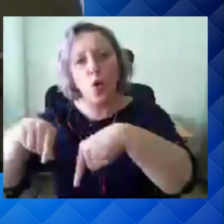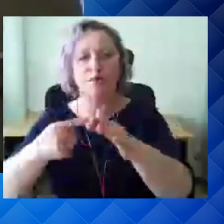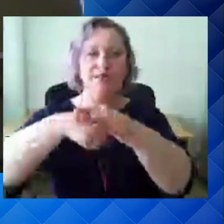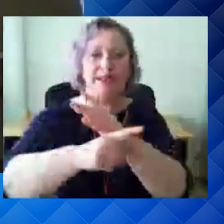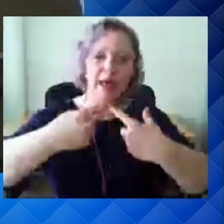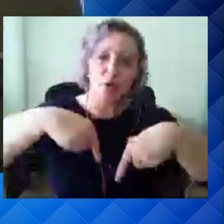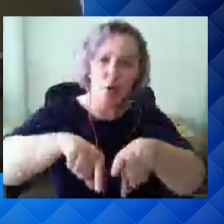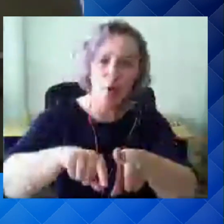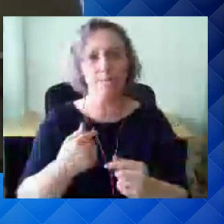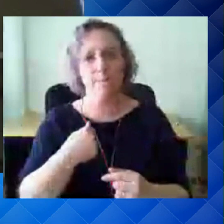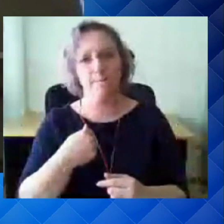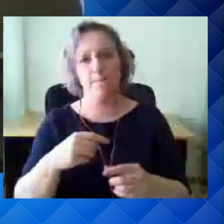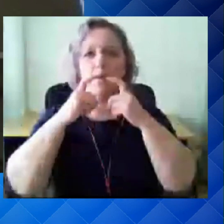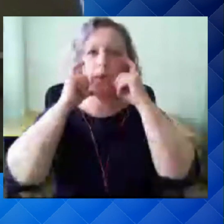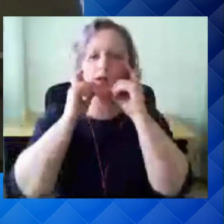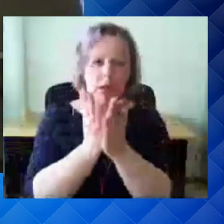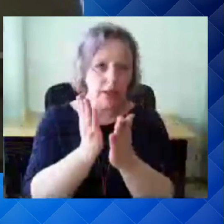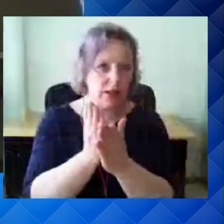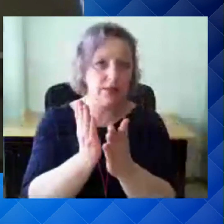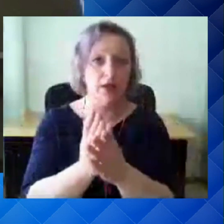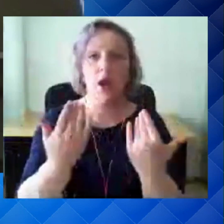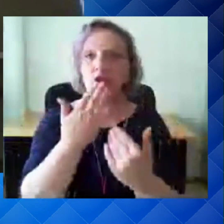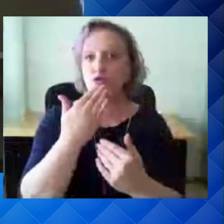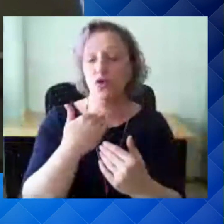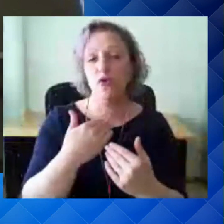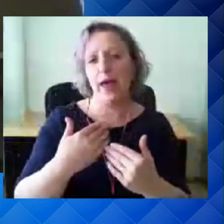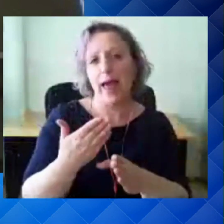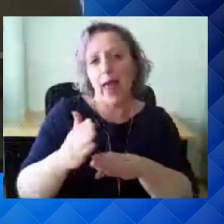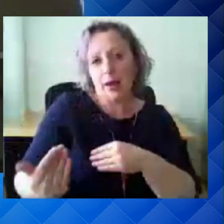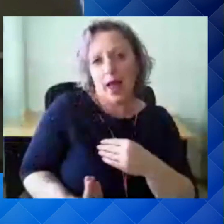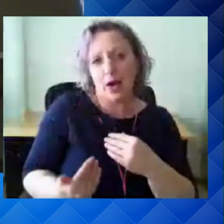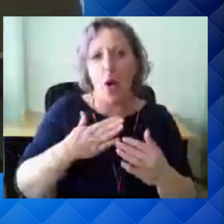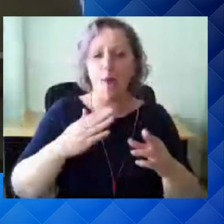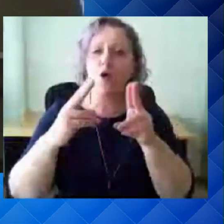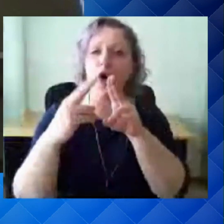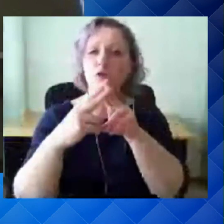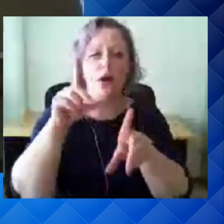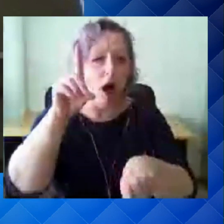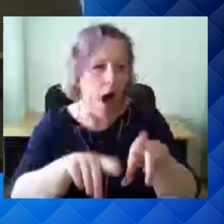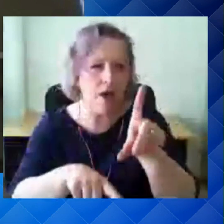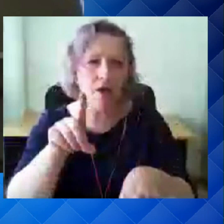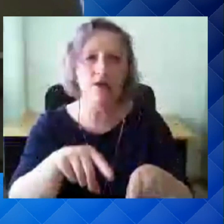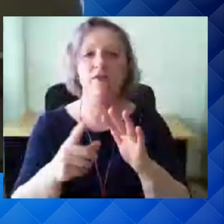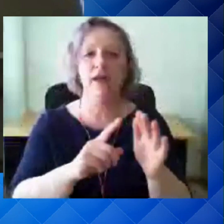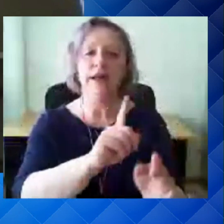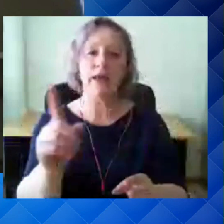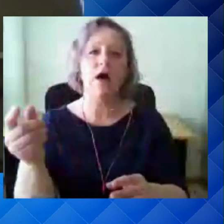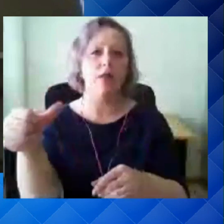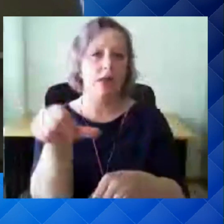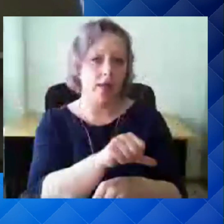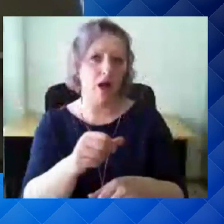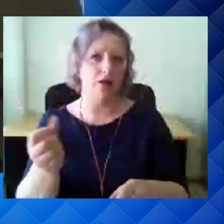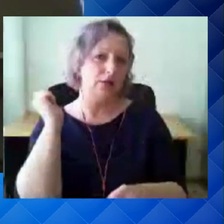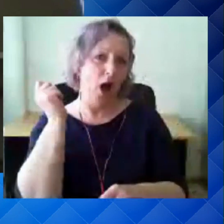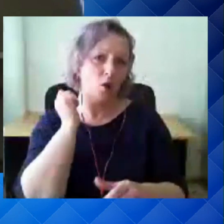Sellel suvel hoian eraelulisi kontakte harvana. Iga nädalastel saunaõhtutel ma veel ei osale ja